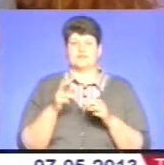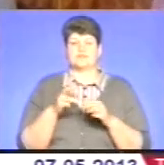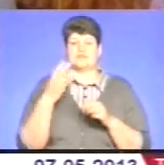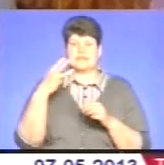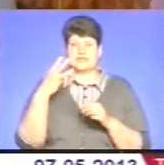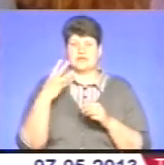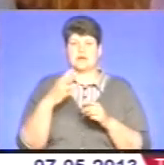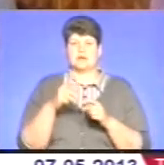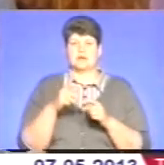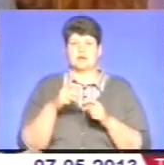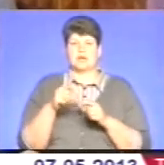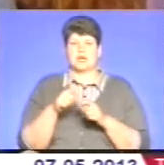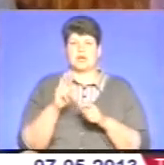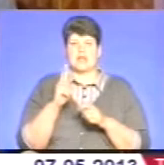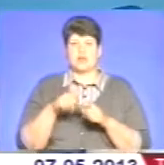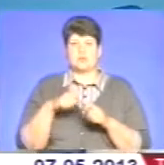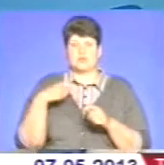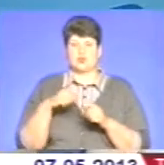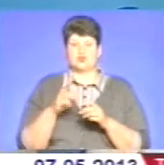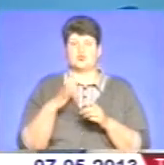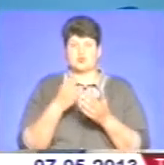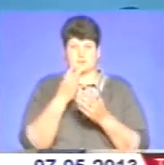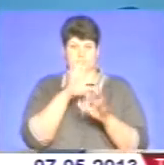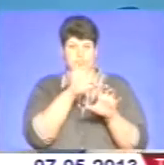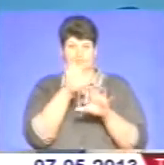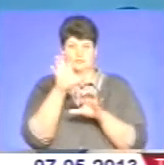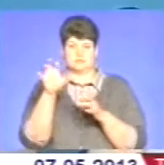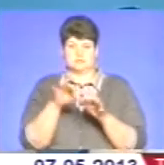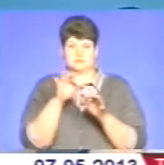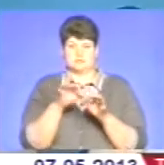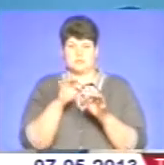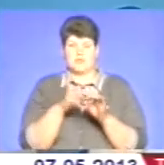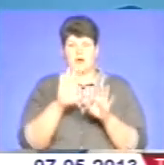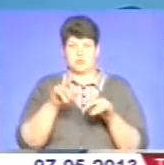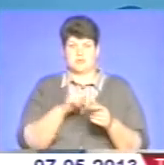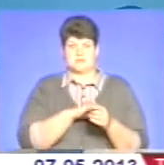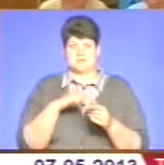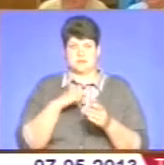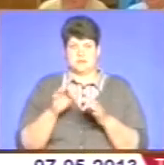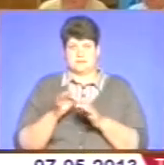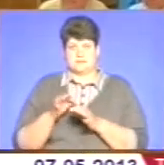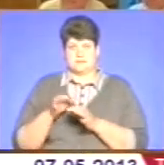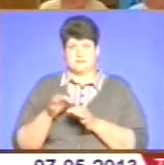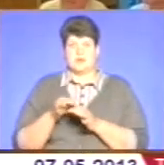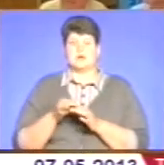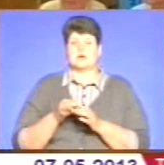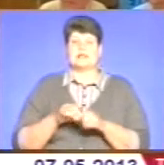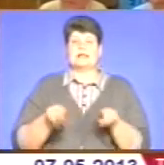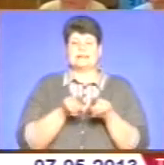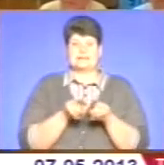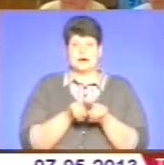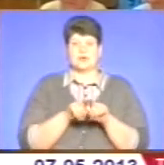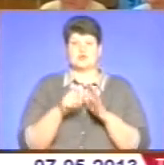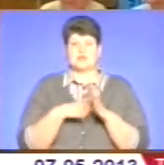сфотографувати взірці тамтешньої вишивки. А потім майстрині відтворили їх на своїх полотнах. Також делегація із